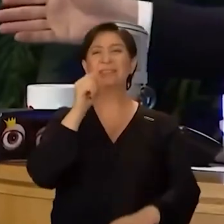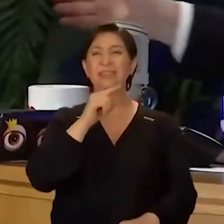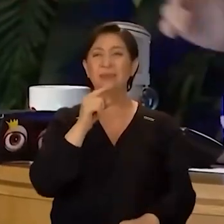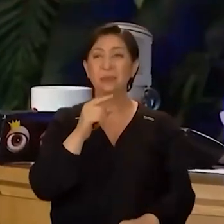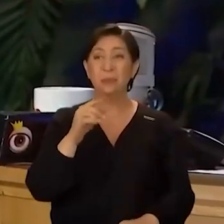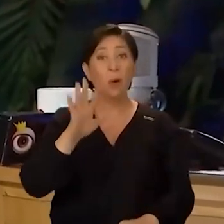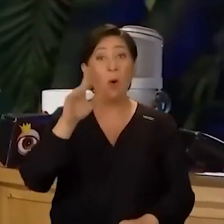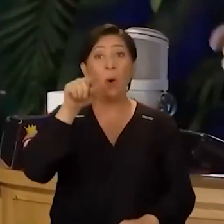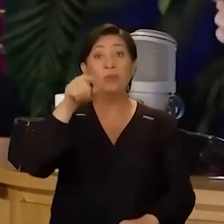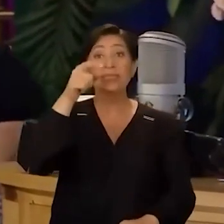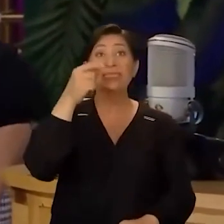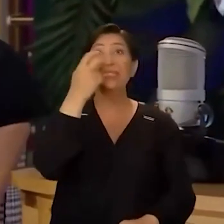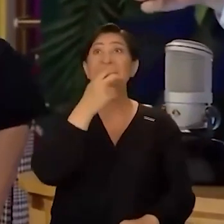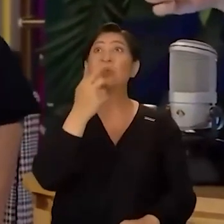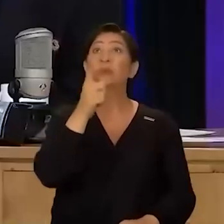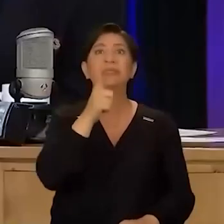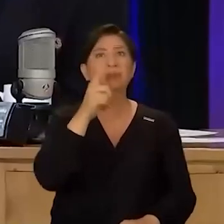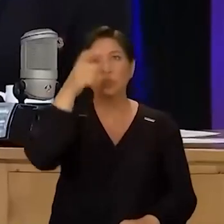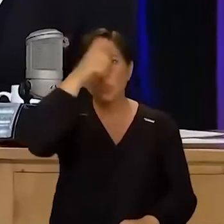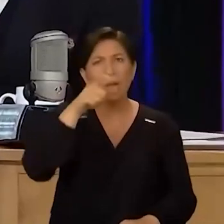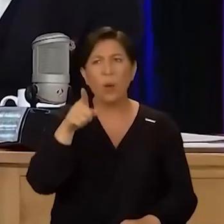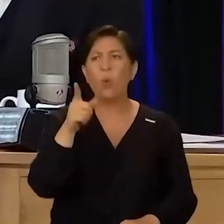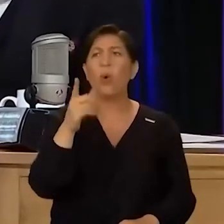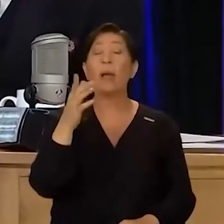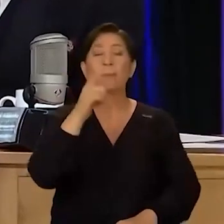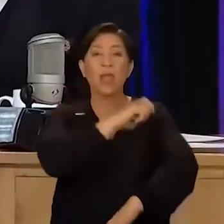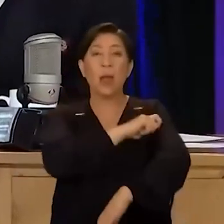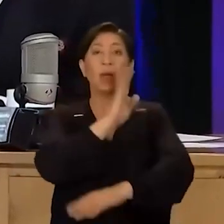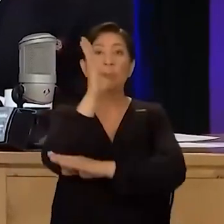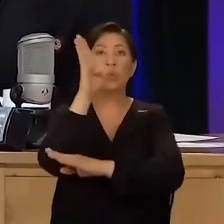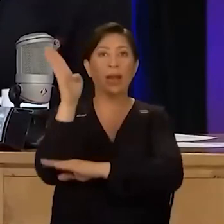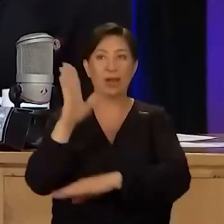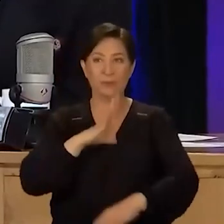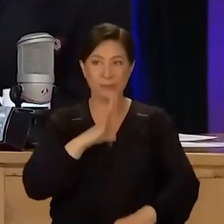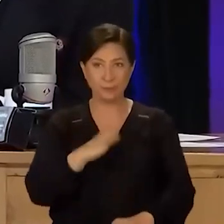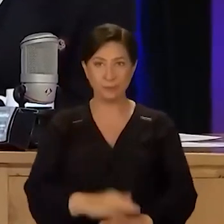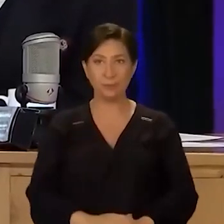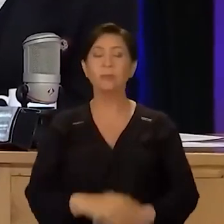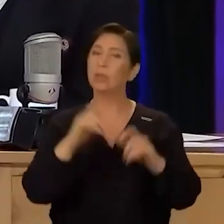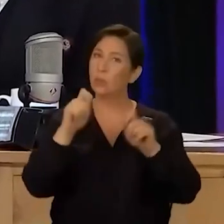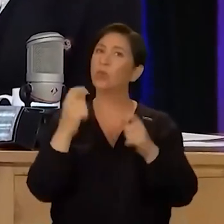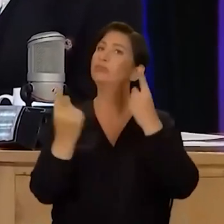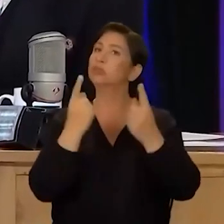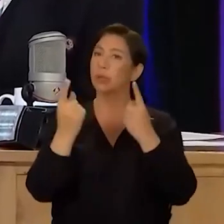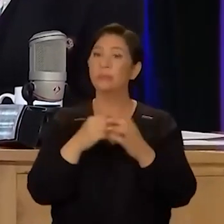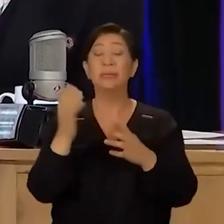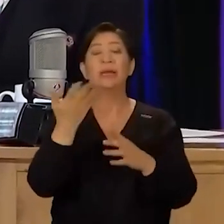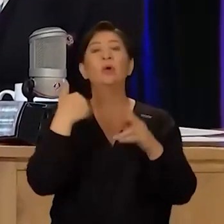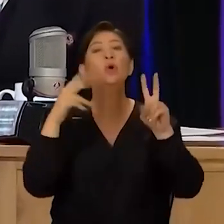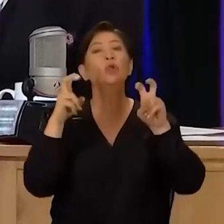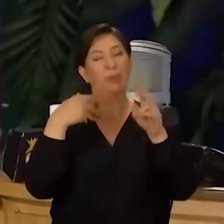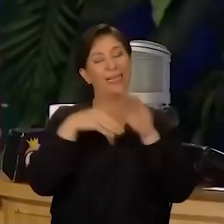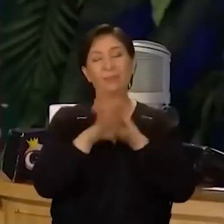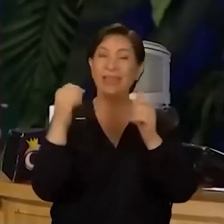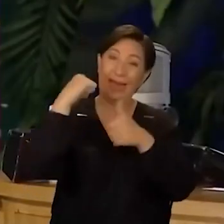Yok o ses Türkiye'deydi. Hayır oradaydı. O kadar sevmiyor. Şimdi bir Almanya turneleri falan var. Yapıyor yine bir şeyler. Neyse konuma